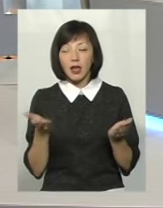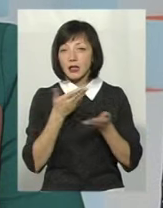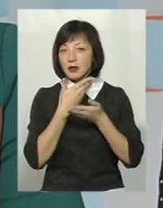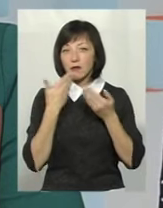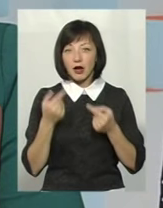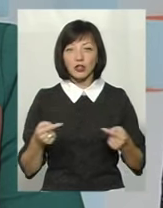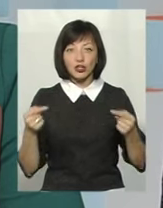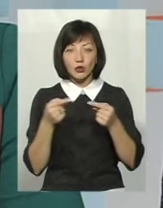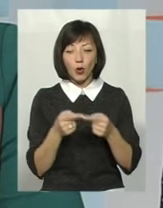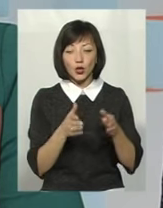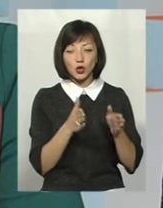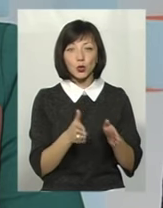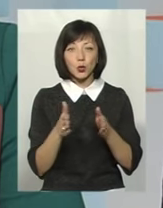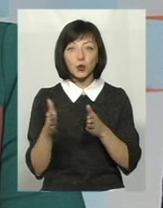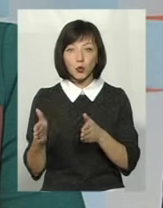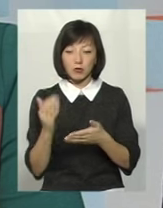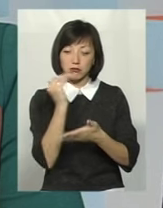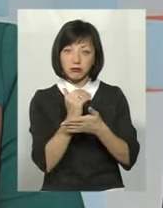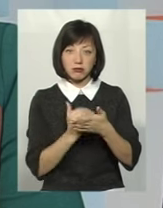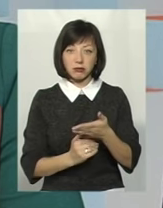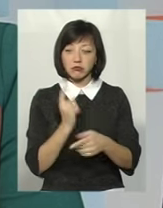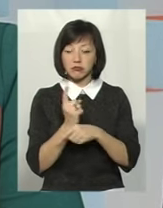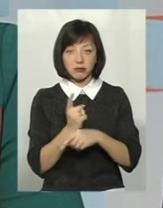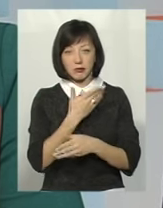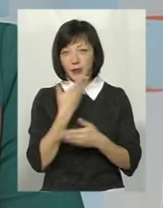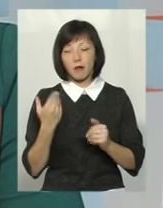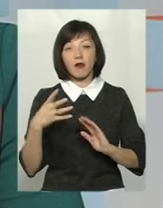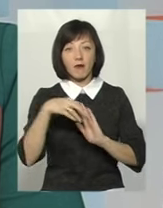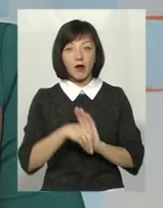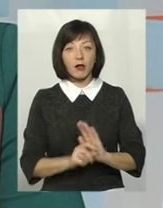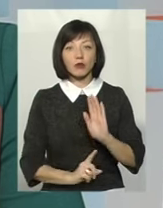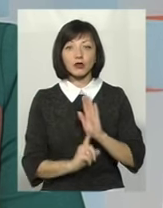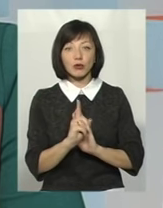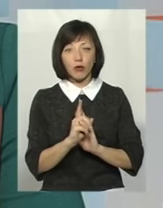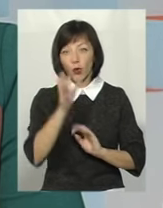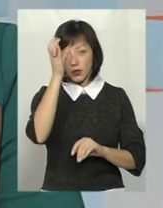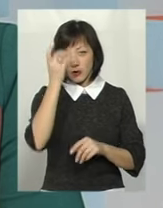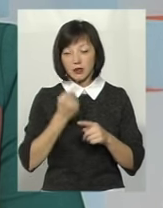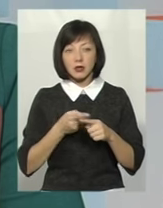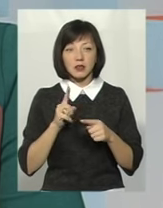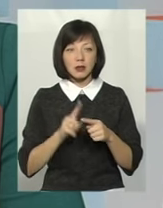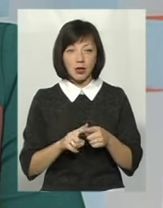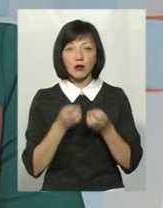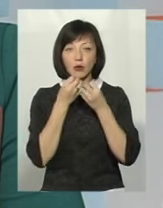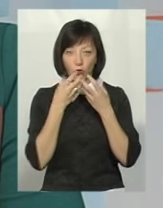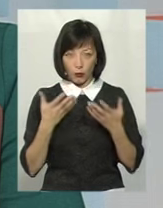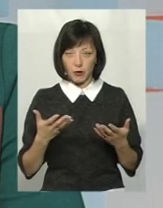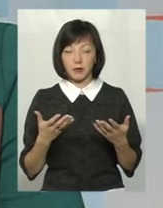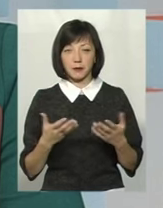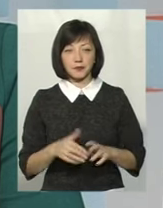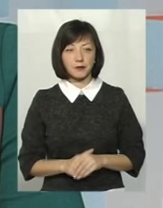чіткої структури. І, на мою думку, те, що його ввели в початкову освіту, це позитивний.